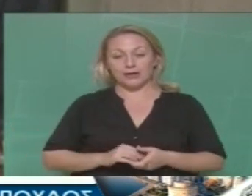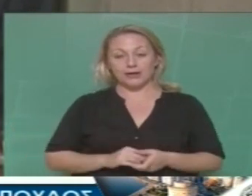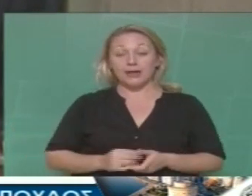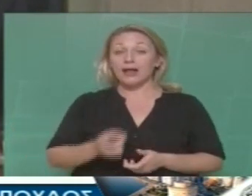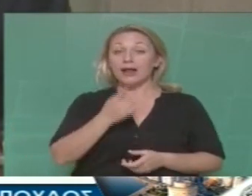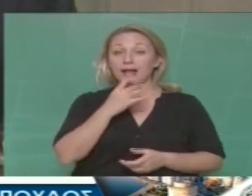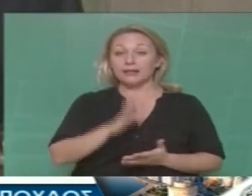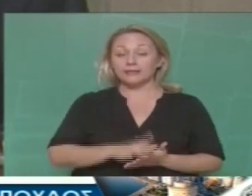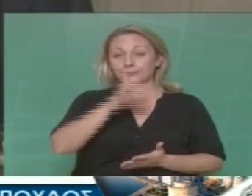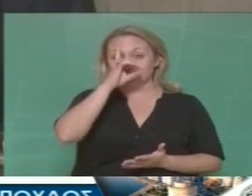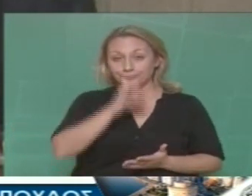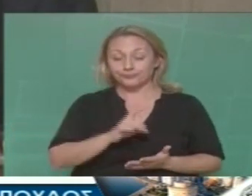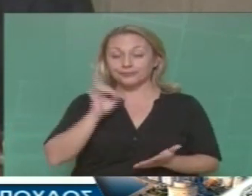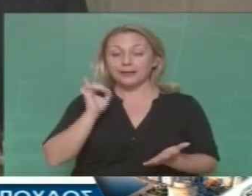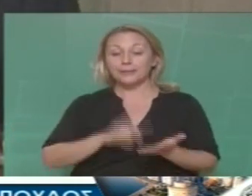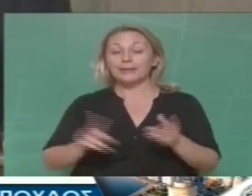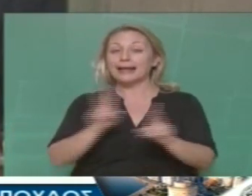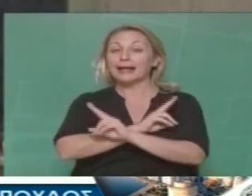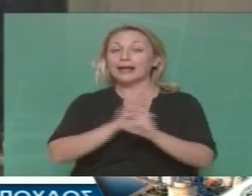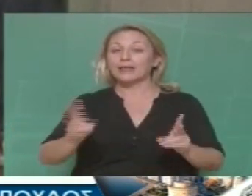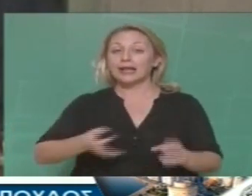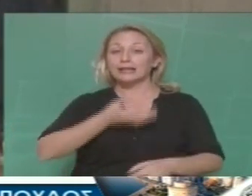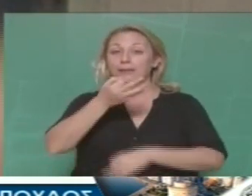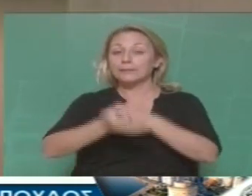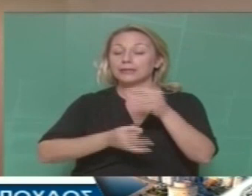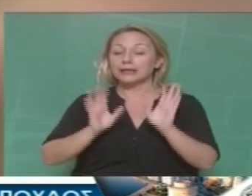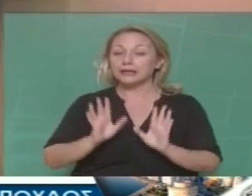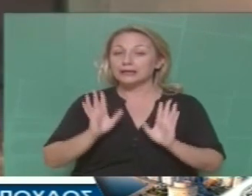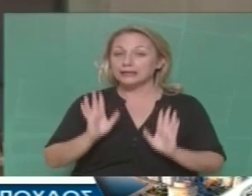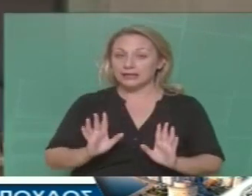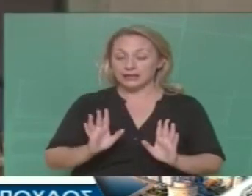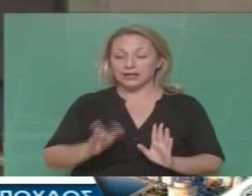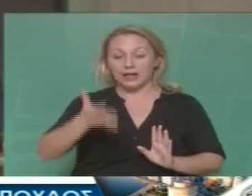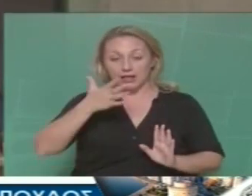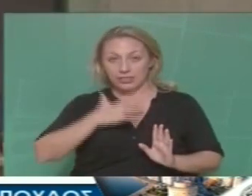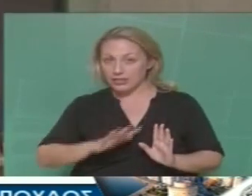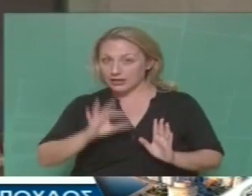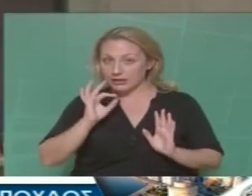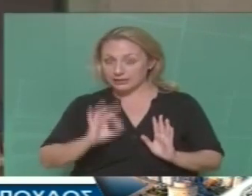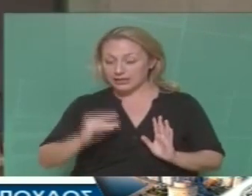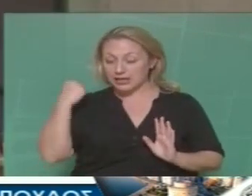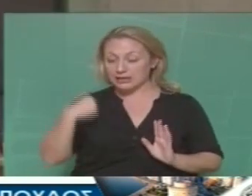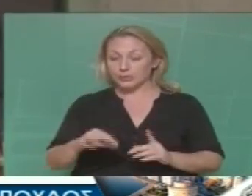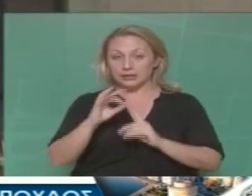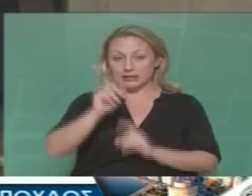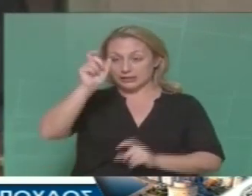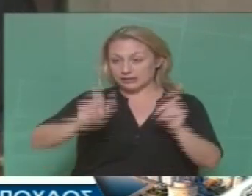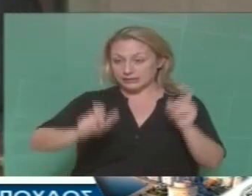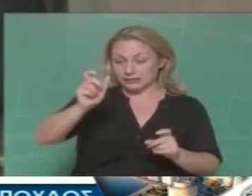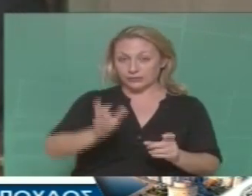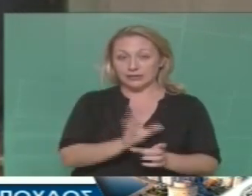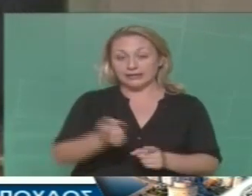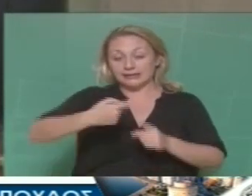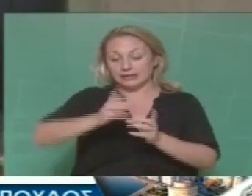Να τοποθετηθείτε καθαρά, αν είστε διατεθειμένοι σαν Δημοτική Σύμβουλη και σαν Δημοτικό